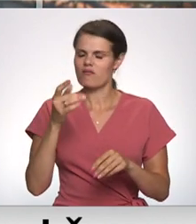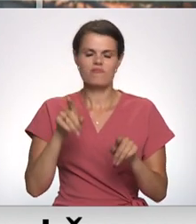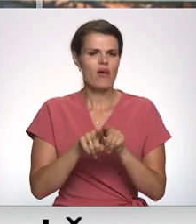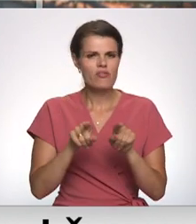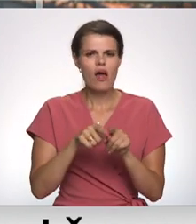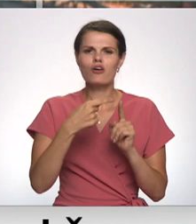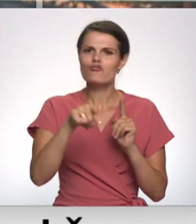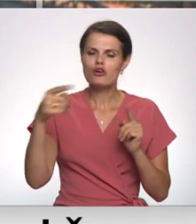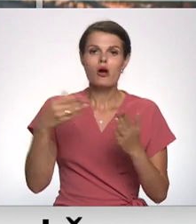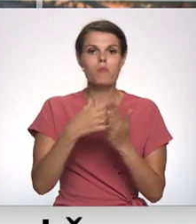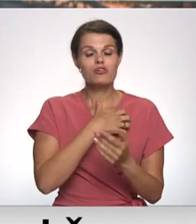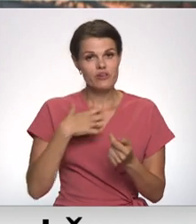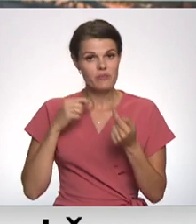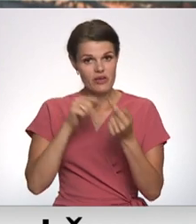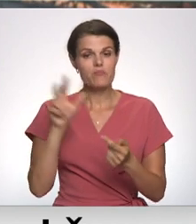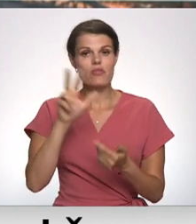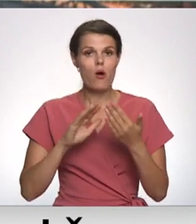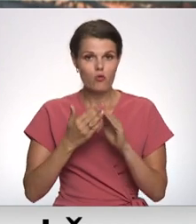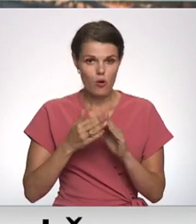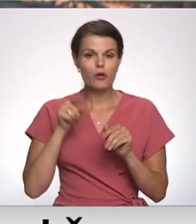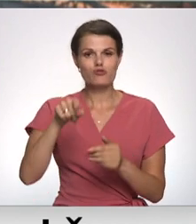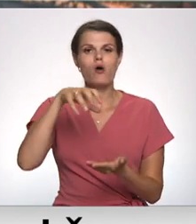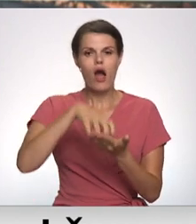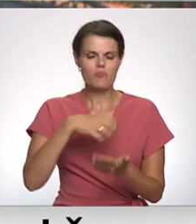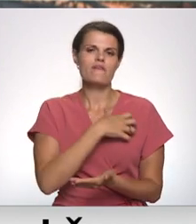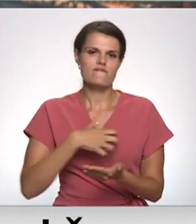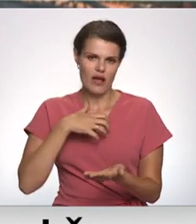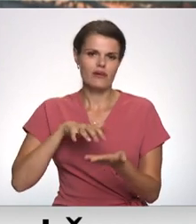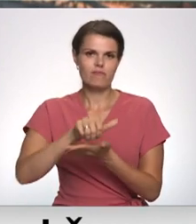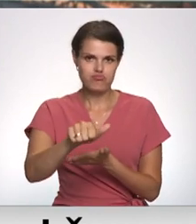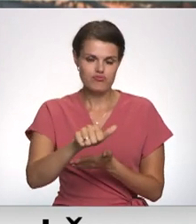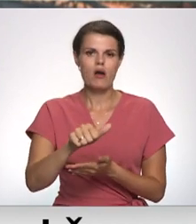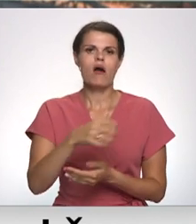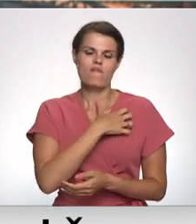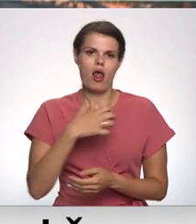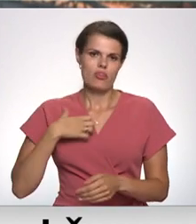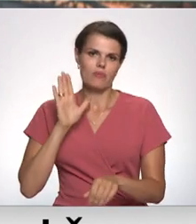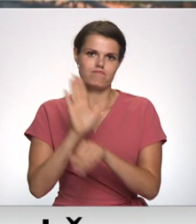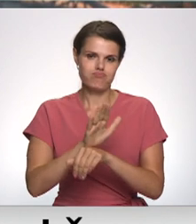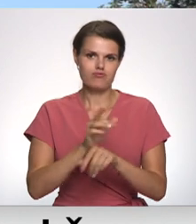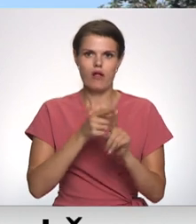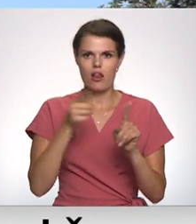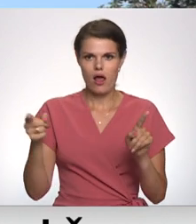no dažādiem pašvaldības iebildumiem. Daugavpilī šie objekti būs jānojauc valdības noteiktajā laikā.